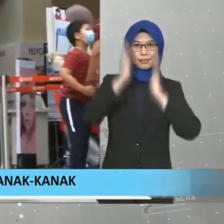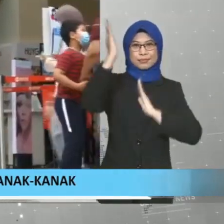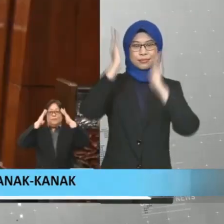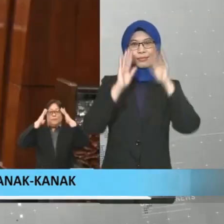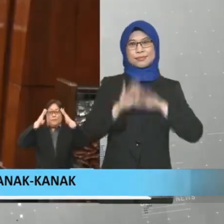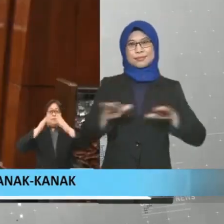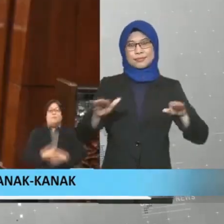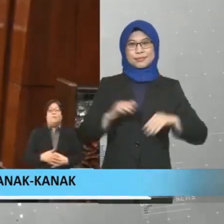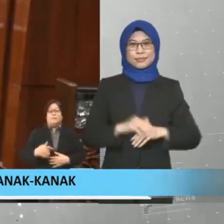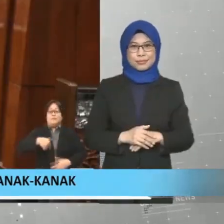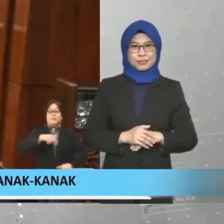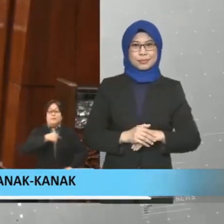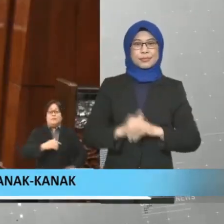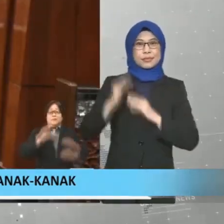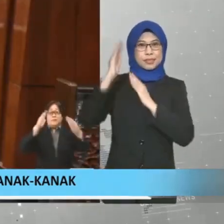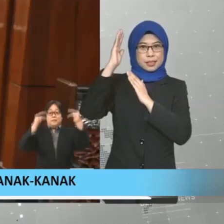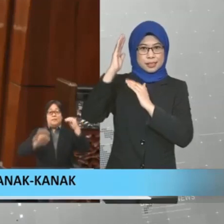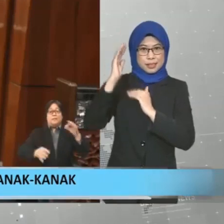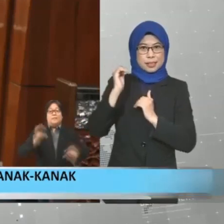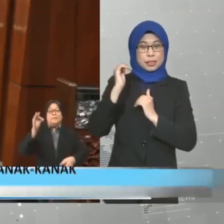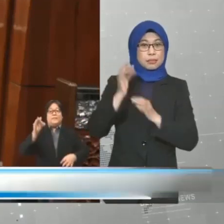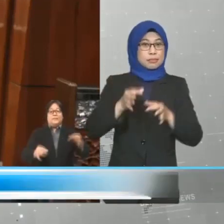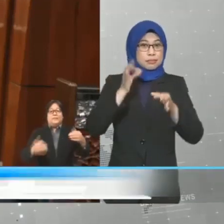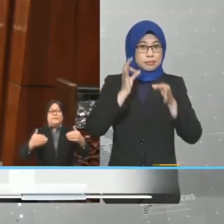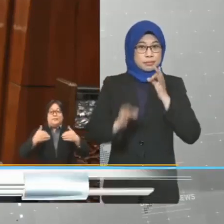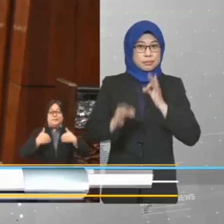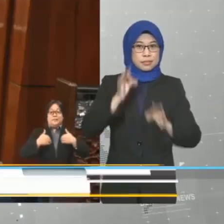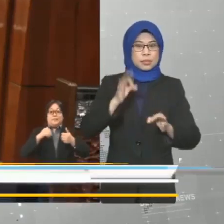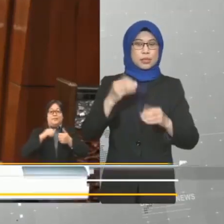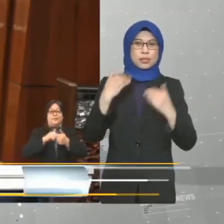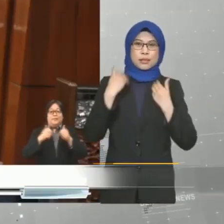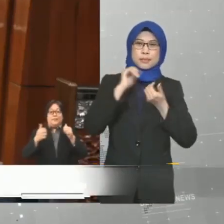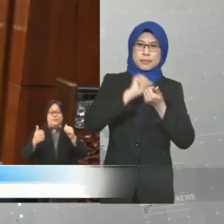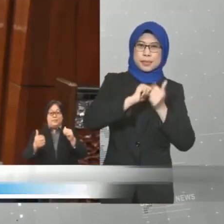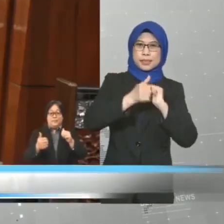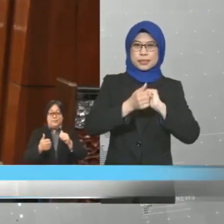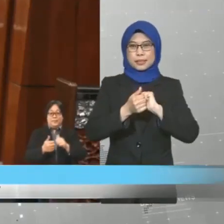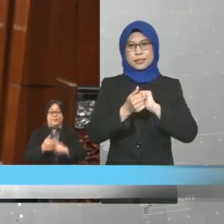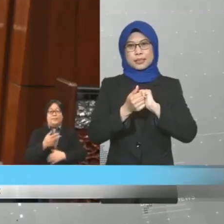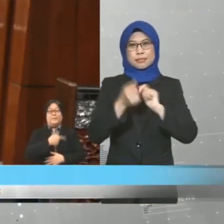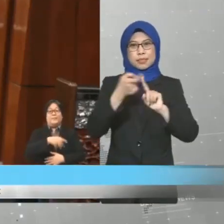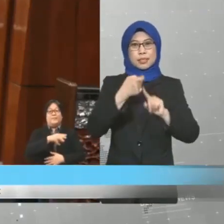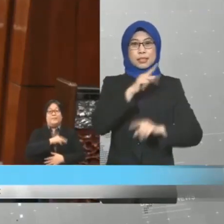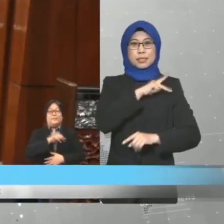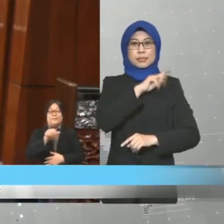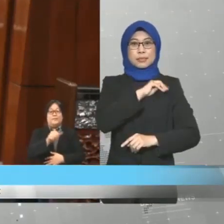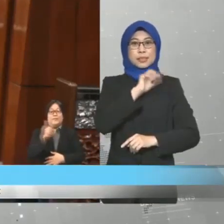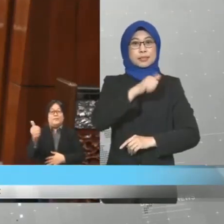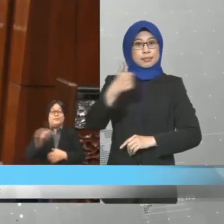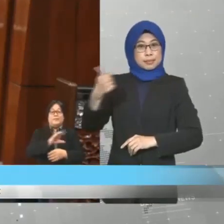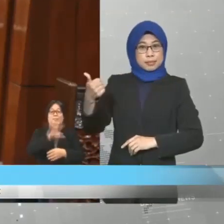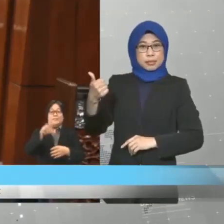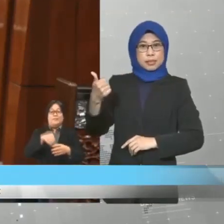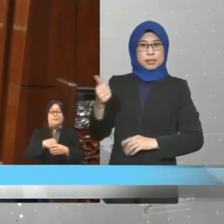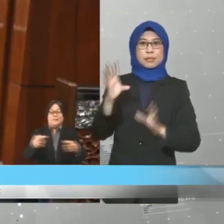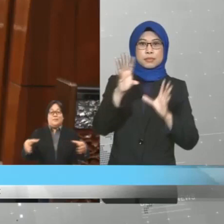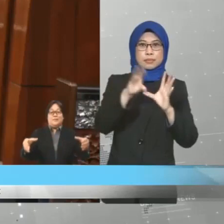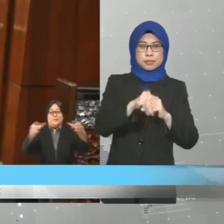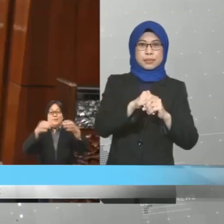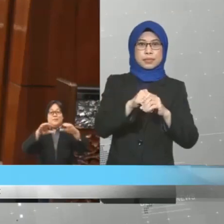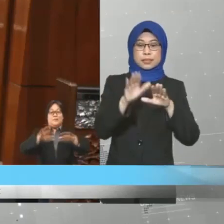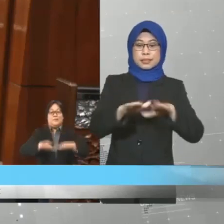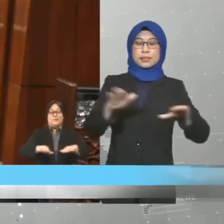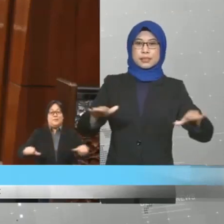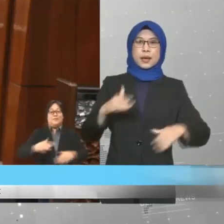Jadi kita harapkan supaya sekiranya ada permasalahan daripada kementerian lain yang melibatkan pesulis jaya kanak